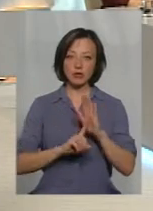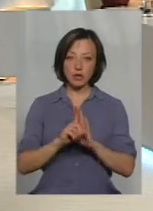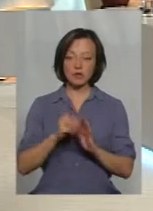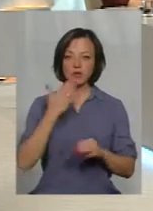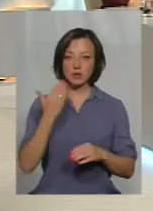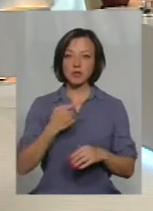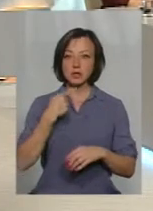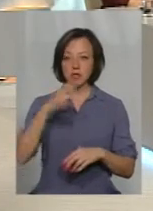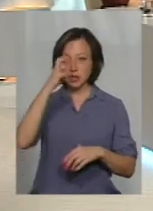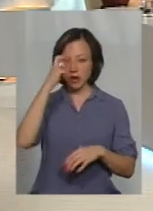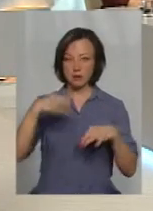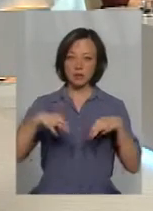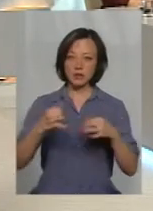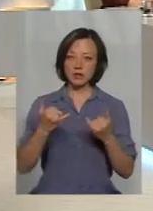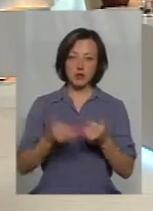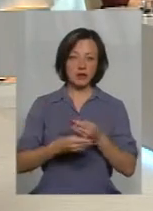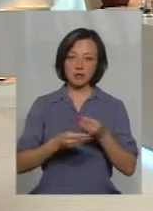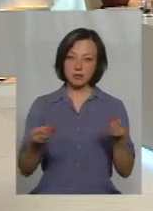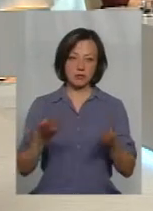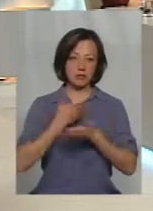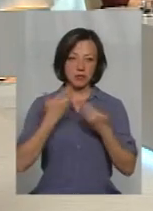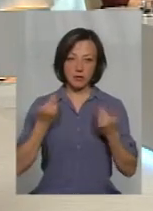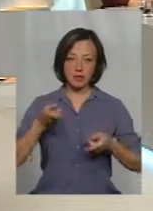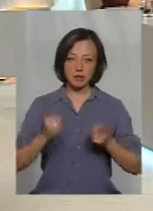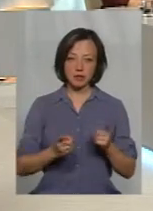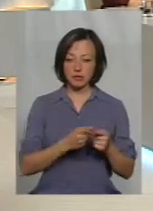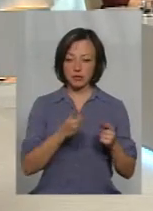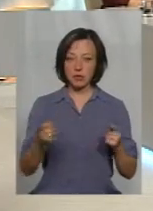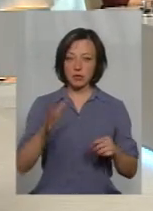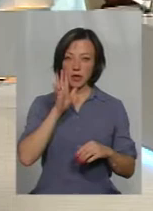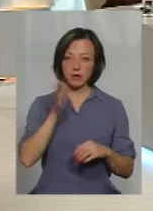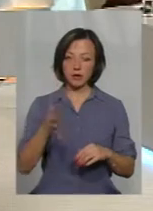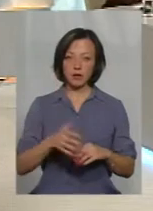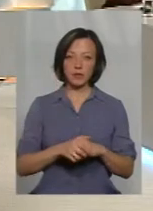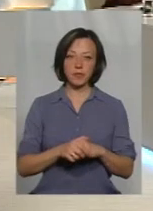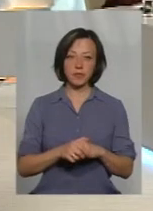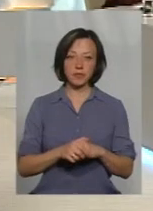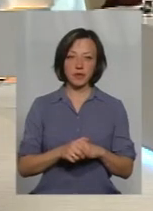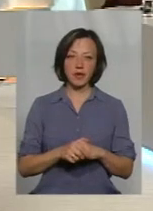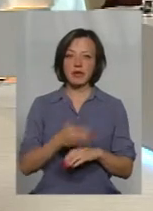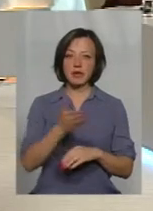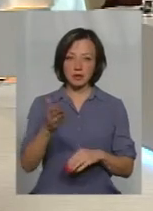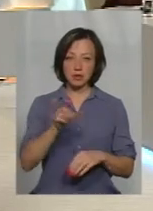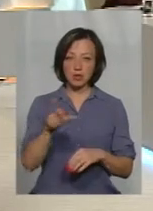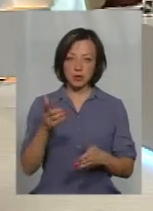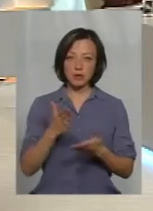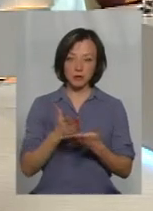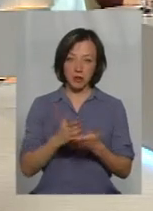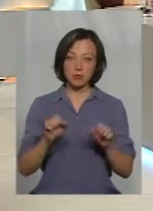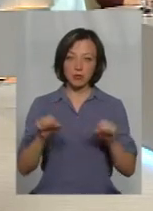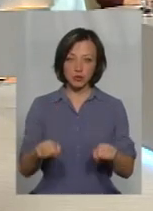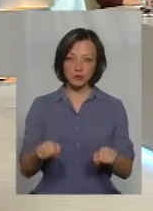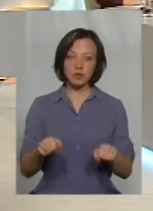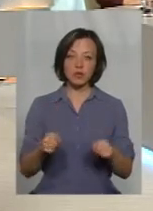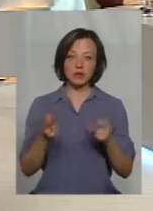виступи сказала, що державні автомобілі ми зараз не отримуємо, дійсно, вже напротязі п'яти років. Але іще не мають можливість за цією програмою